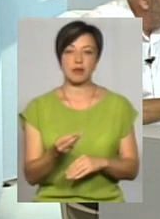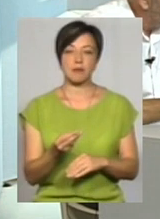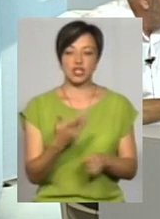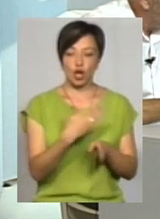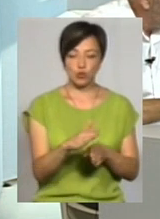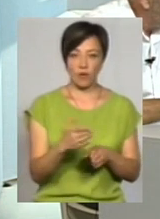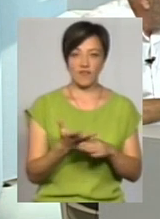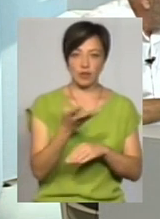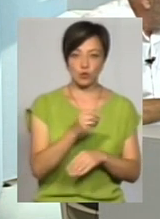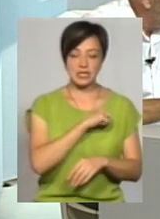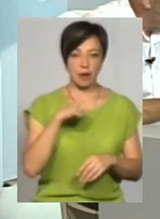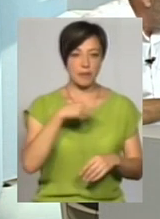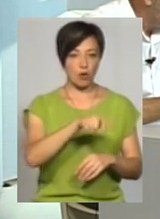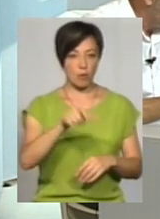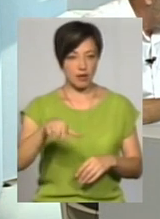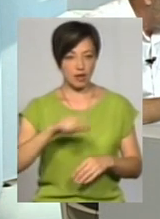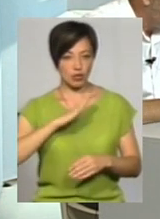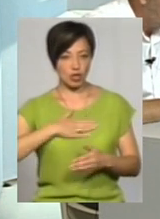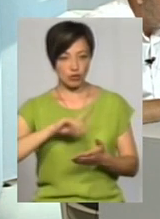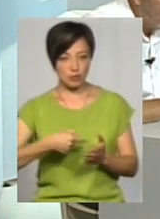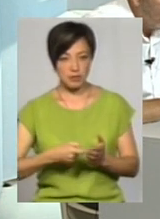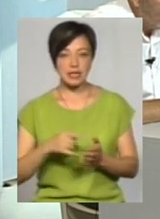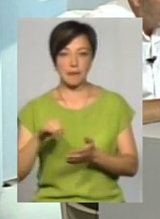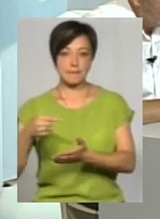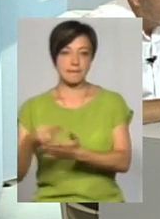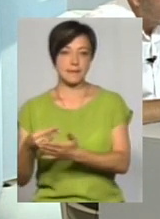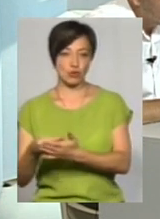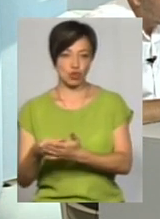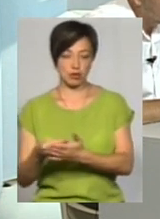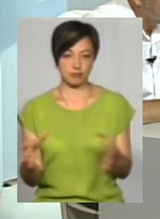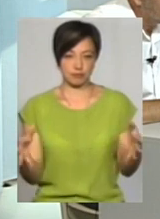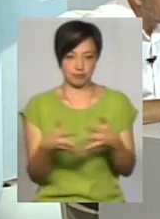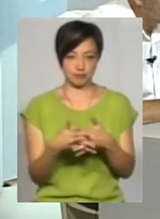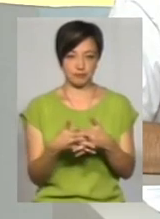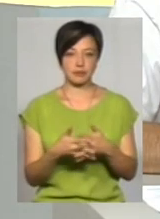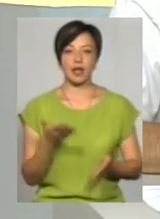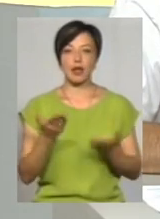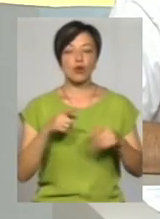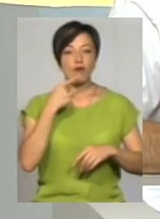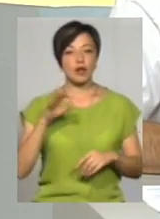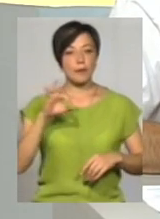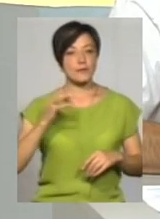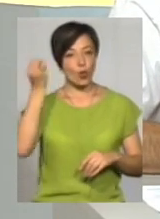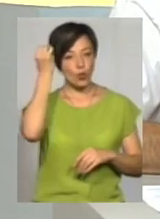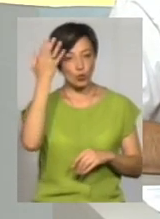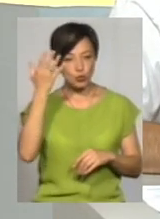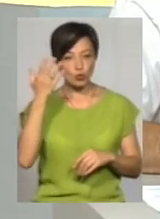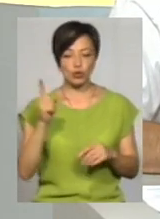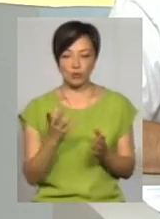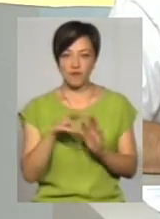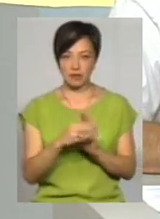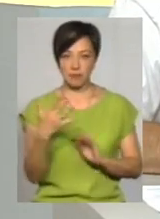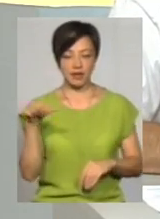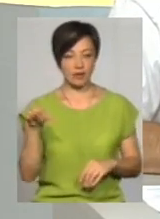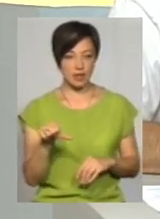частково самі громадяни нашого міста і міський бюджет. Якщо говорити про культуру, щоб скластися цих 5